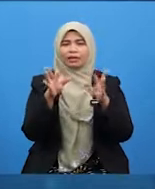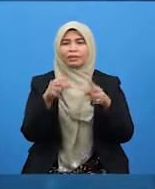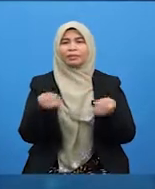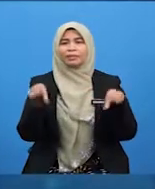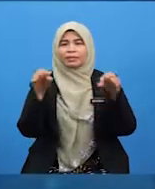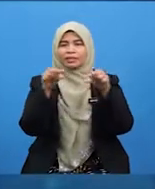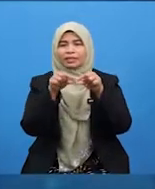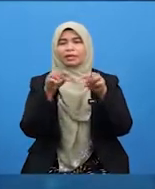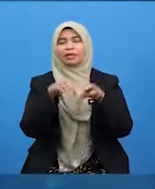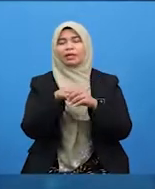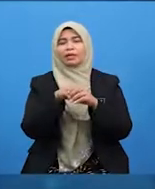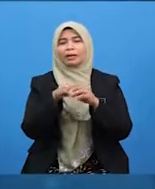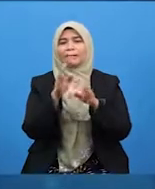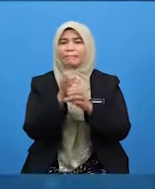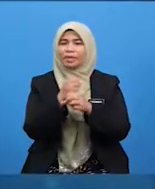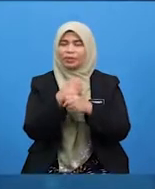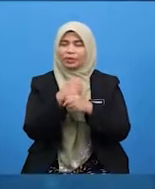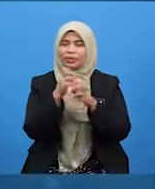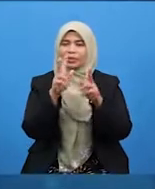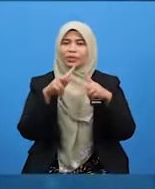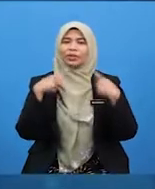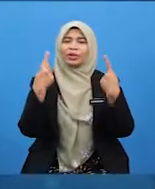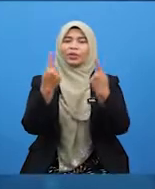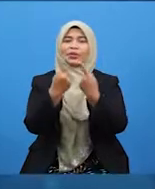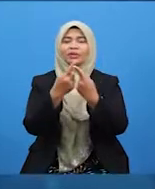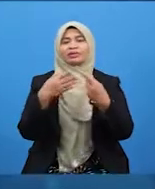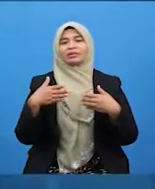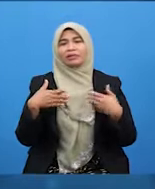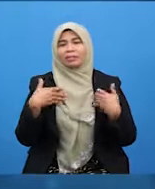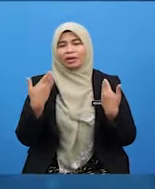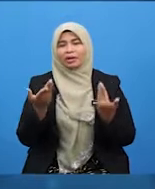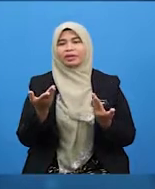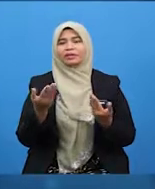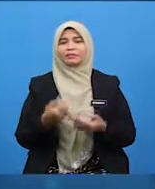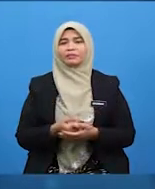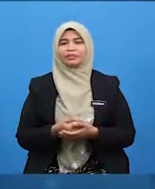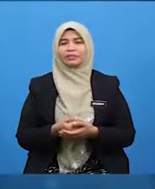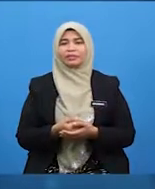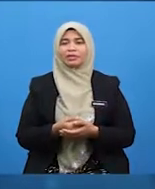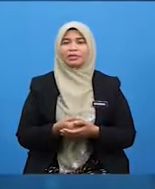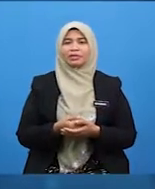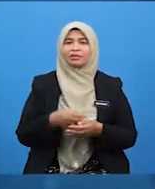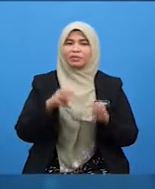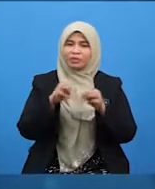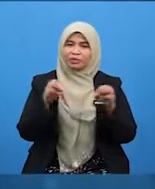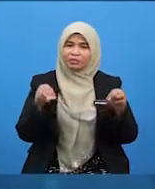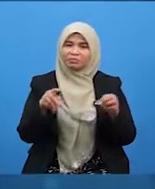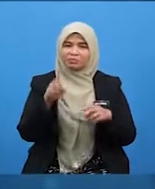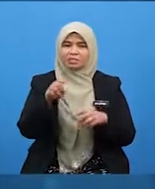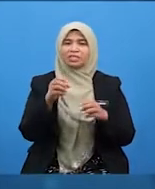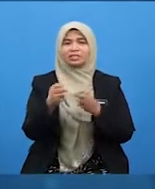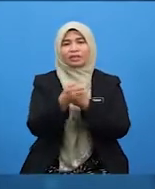membentuk keluarga bahagia. Murid-murid tentu sayangkan